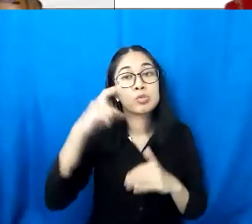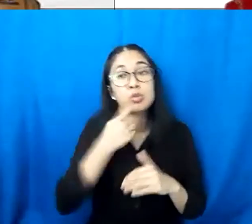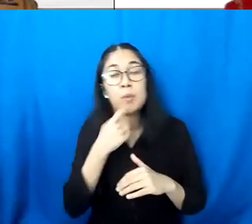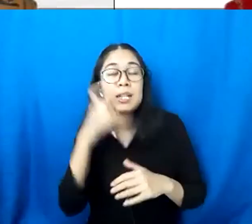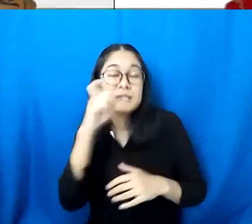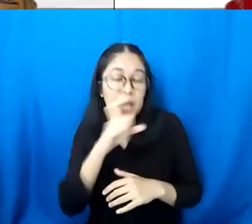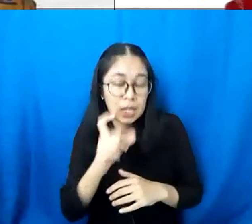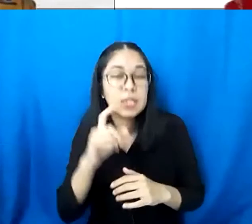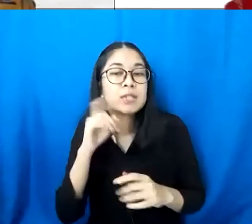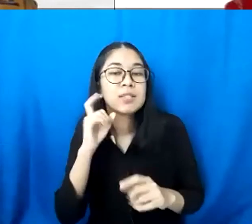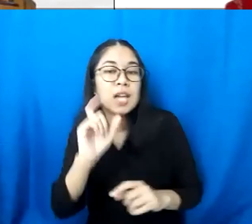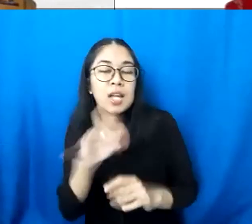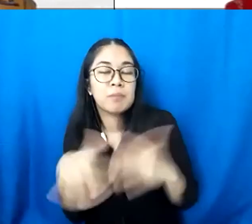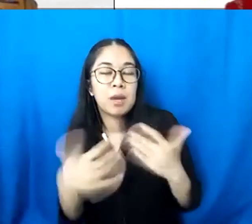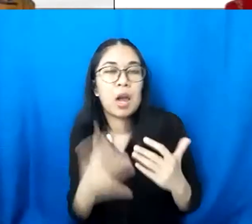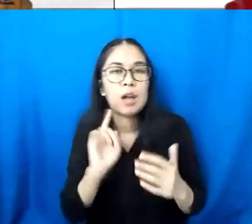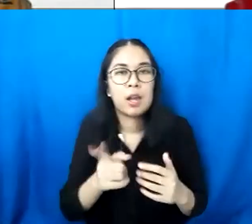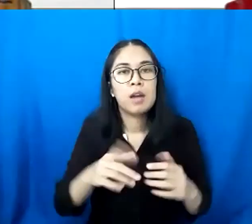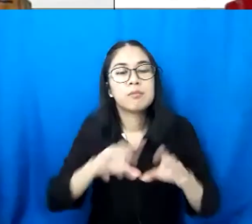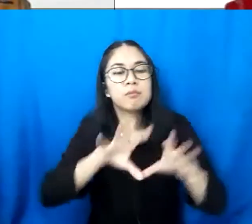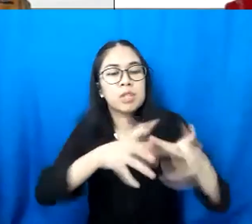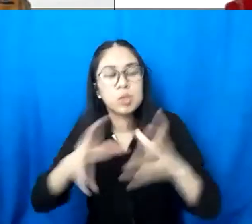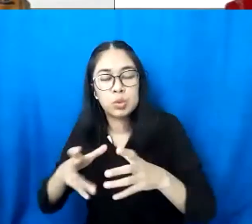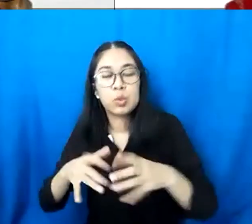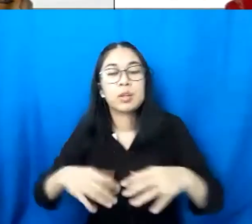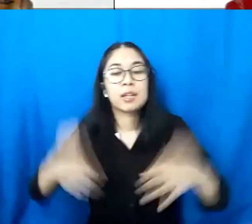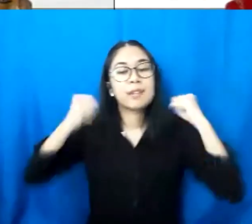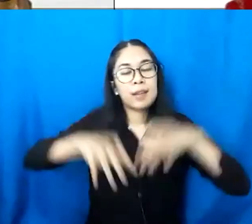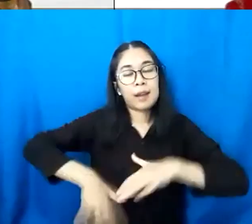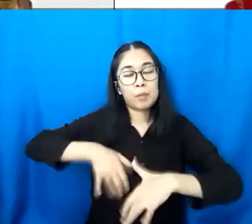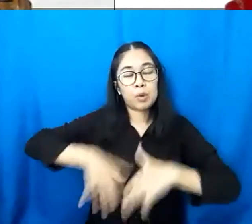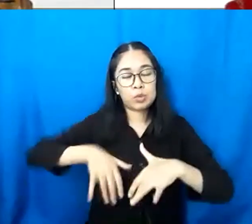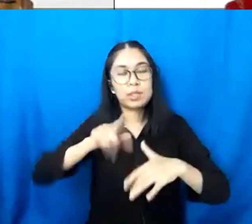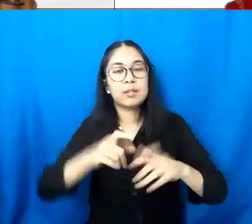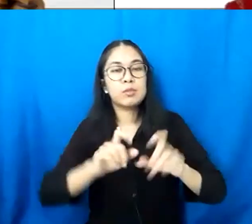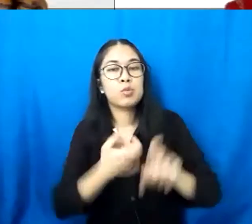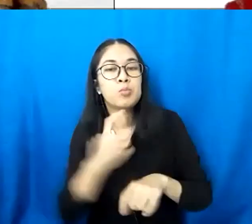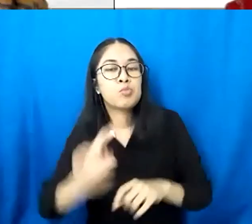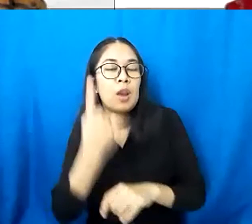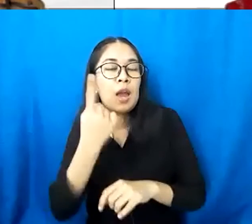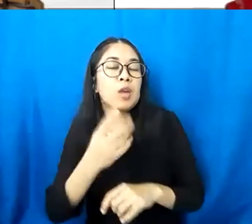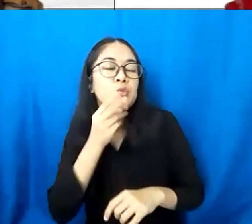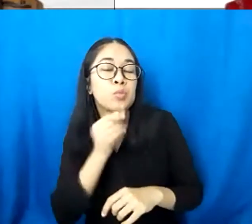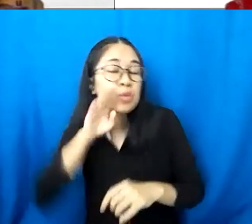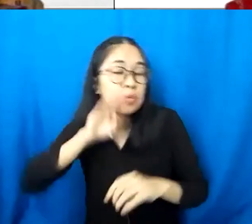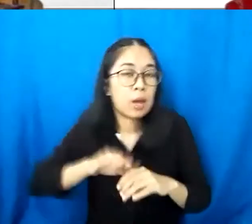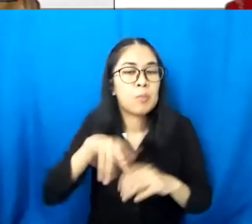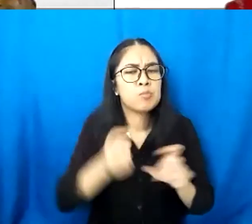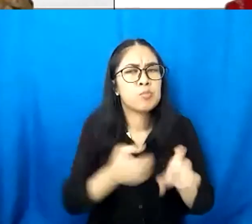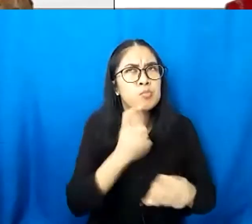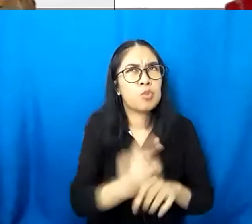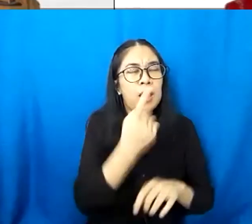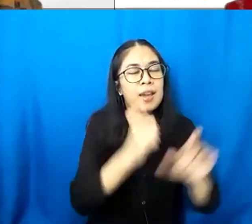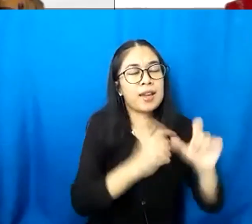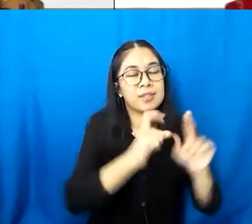bentu-bentu case pro pada usia-usia dini dimulai dulu di SD tapi kemudian karena PAUD ini juga